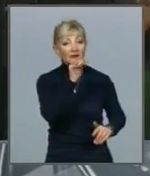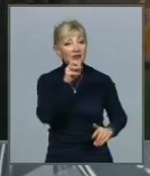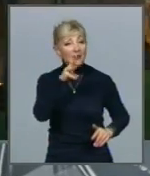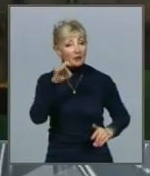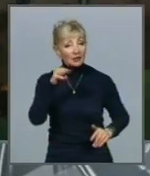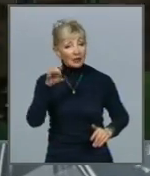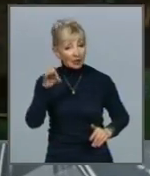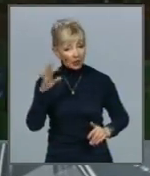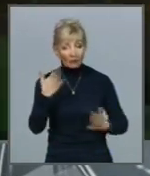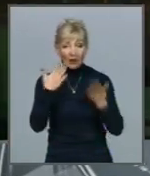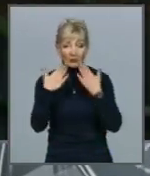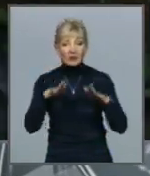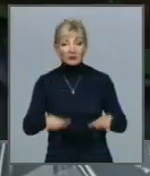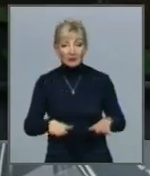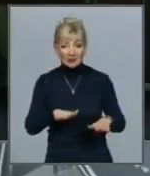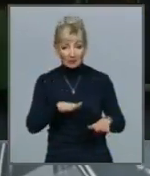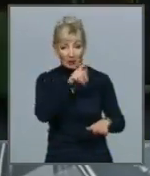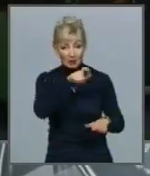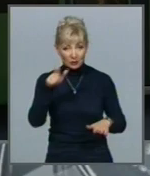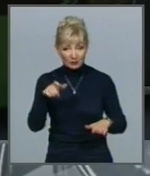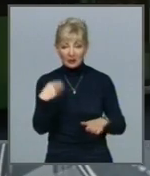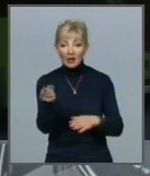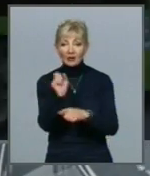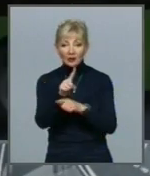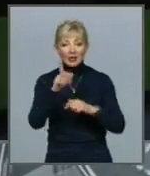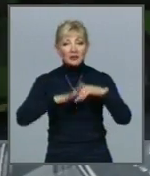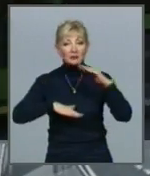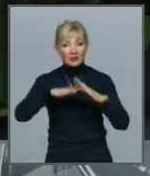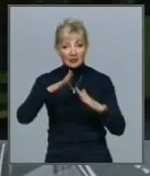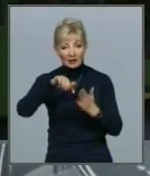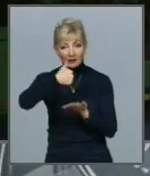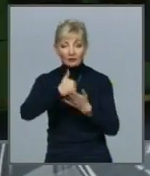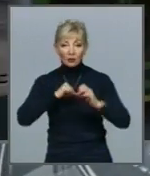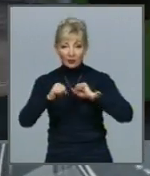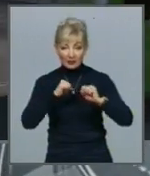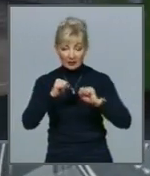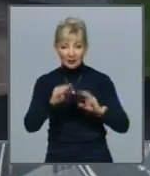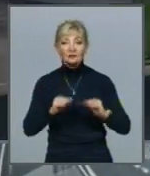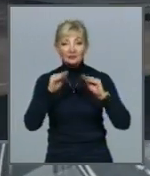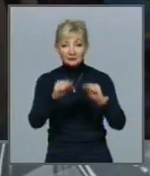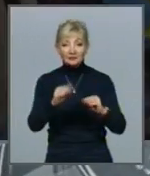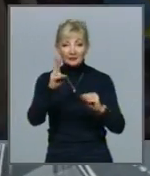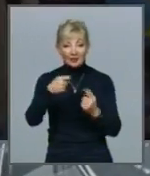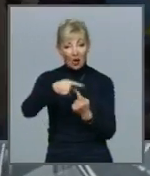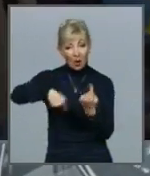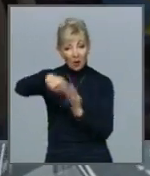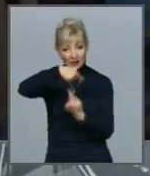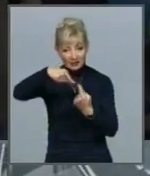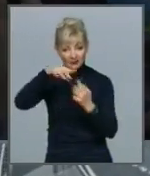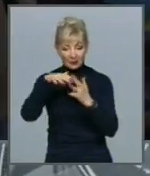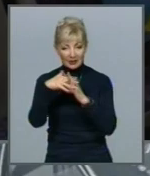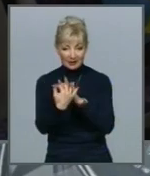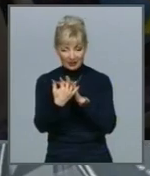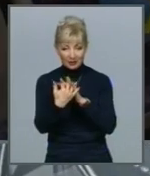поспілкувався з місцевими жителями Дав доручення спеціалістам профільного департаменту встановити на кільцеві селища зупинку